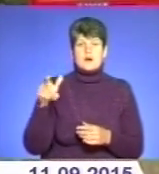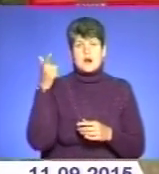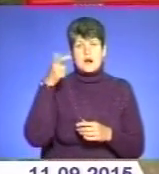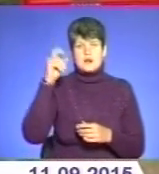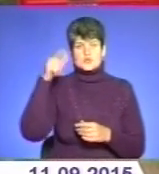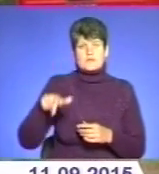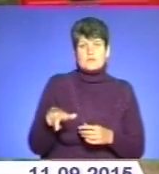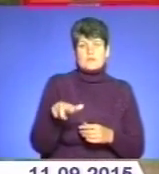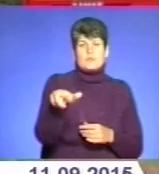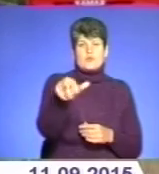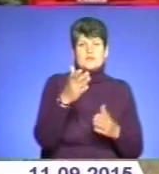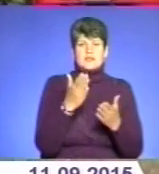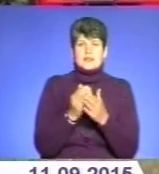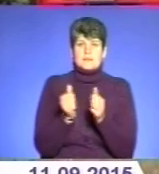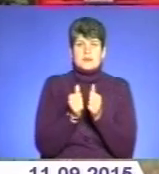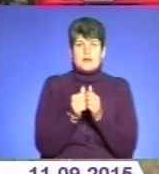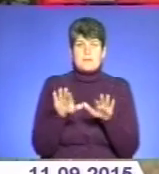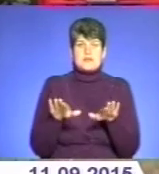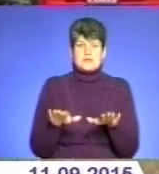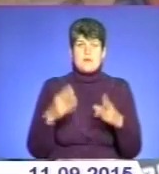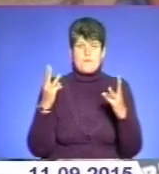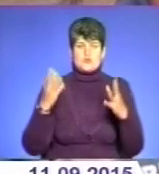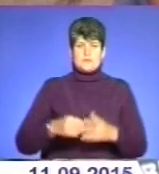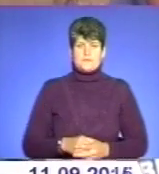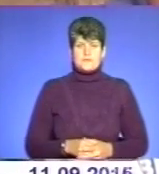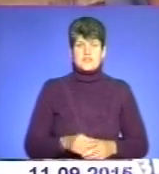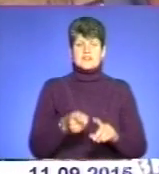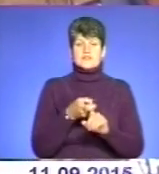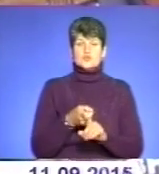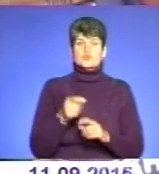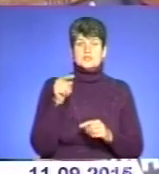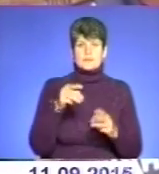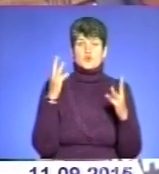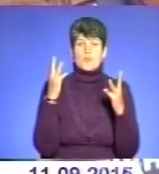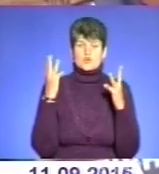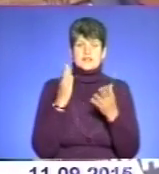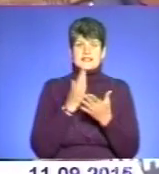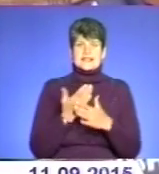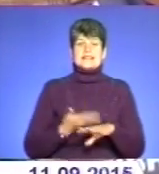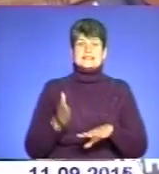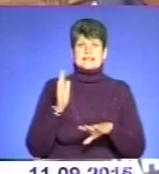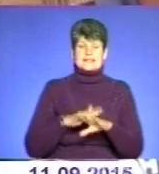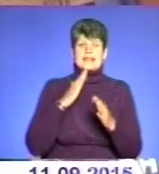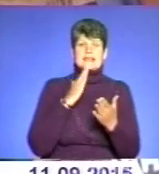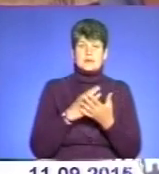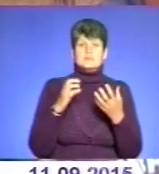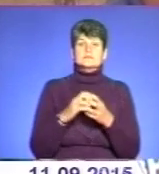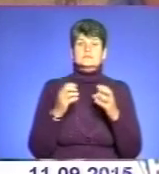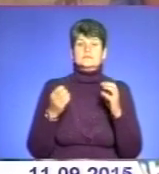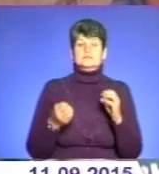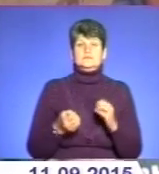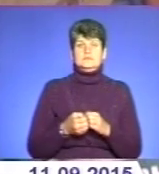який розташований поряд з місцем пожежі. У зв'язку з тим, що пожежа є досить складна і існує загроза